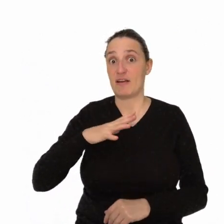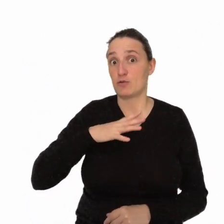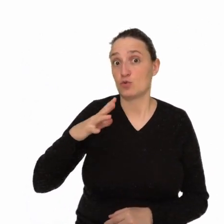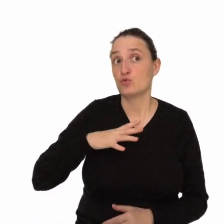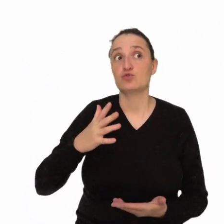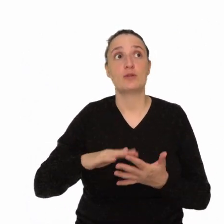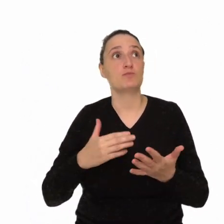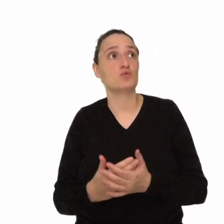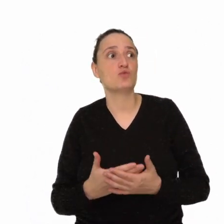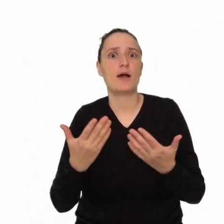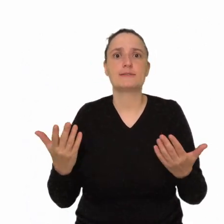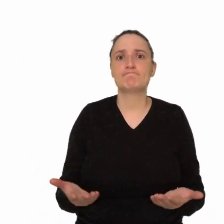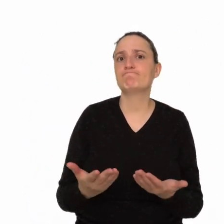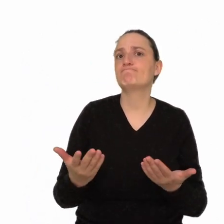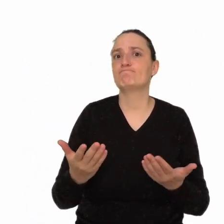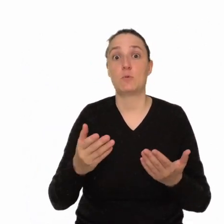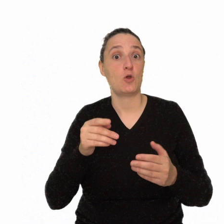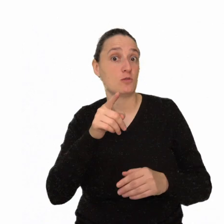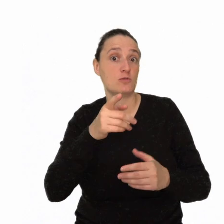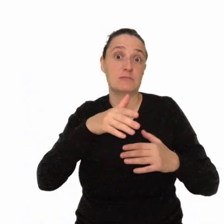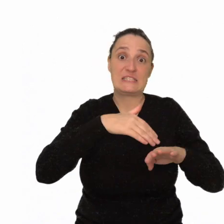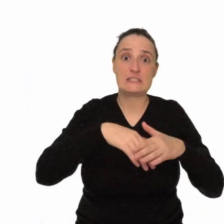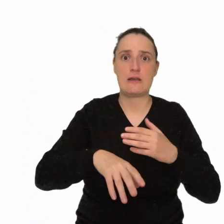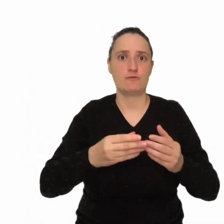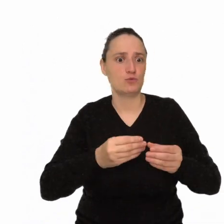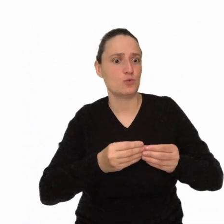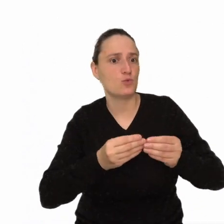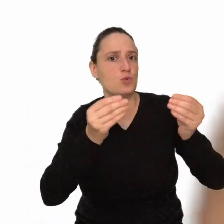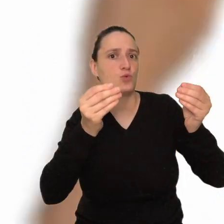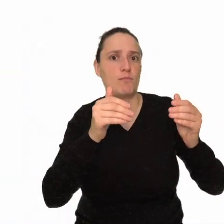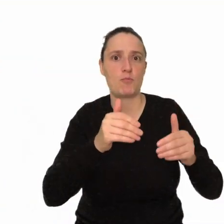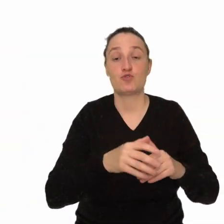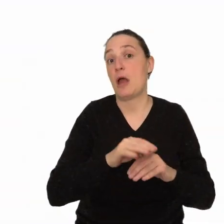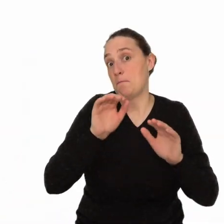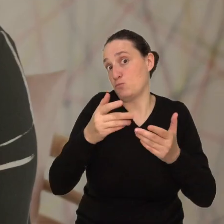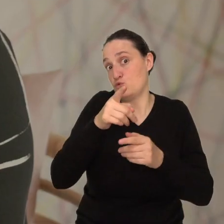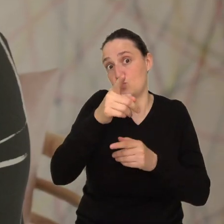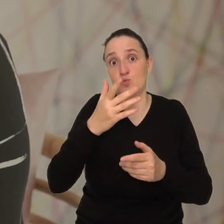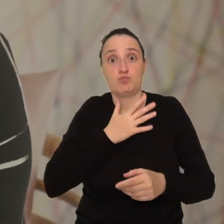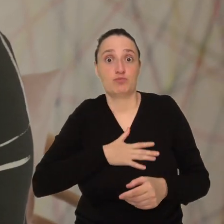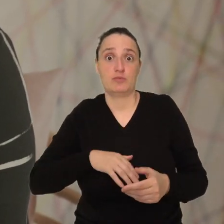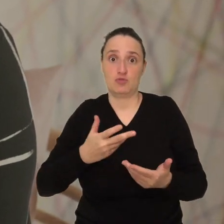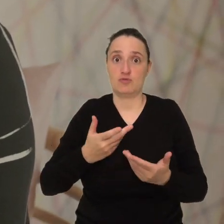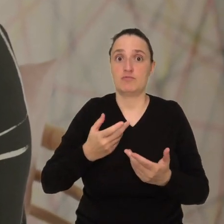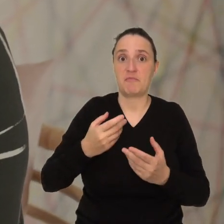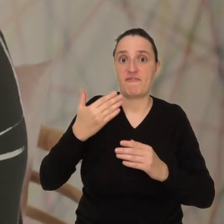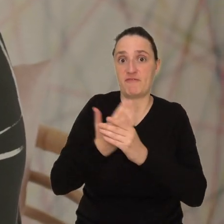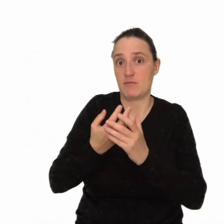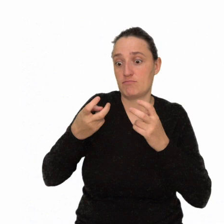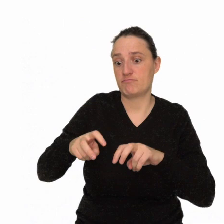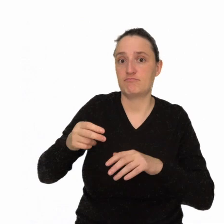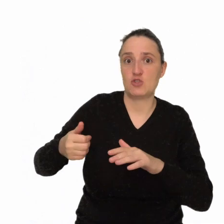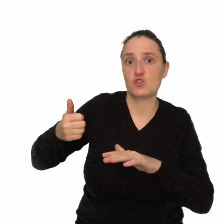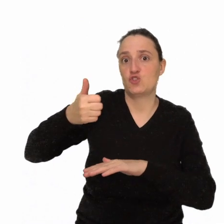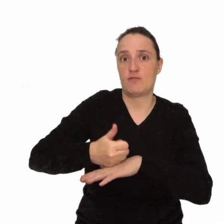abyś mógł udoskonalić się zawodowo? A może chcesz być własnym szefem? Bo to jest dla Ciebie najistotniejsze.